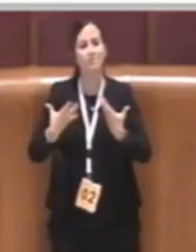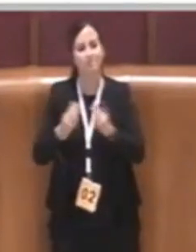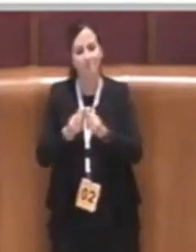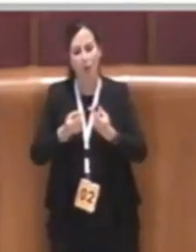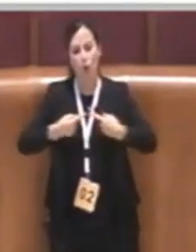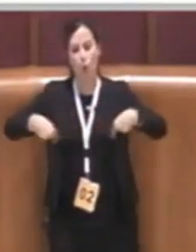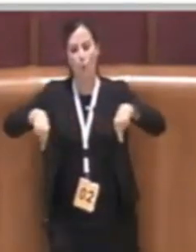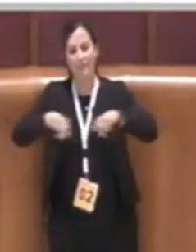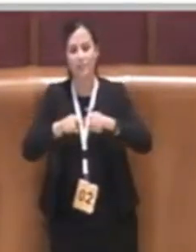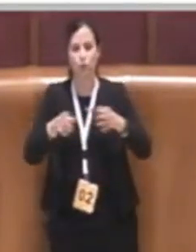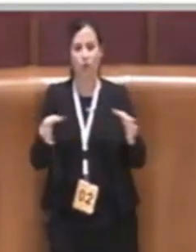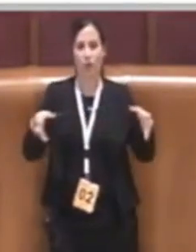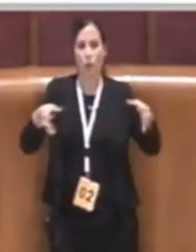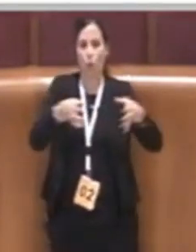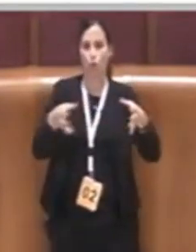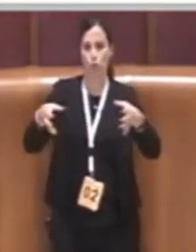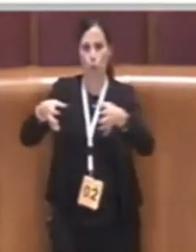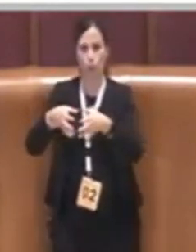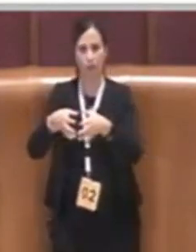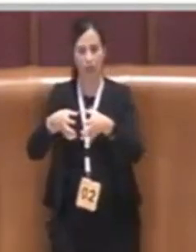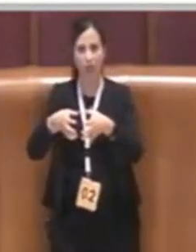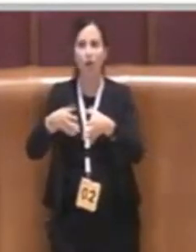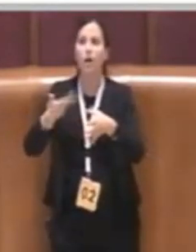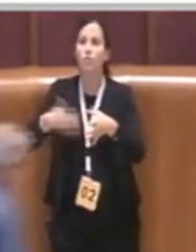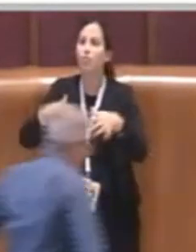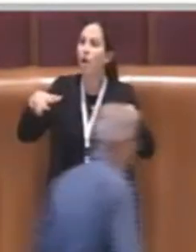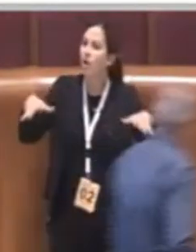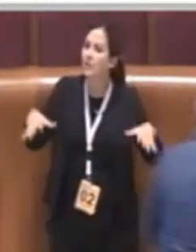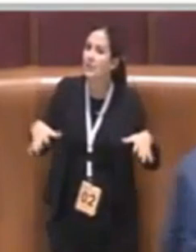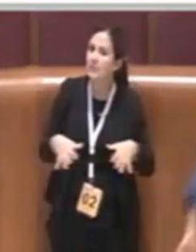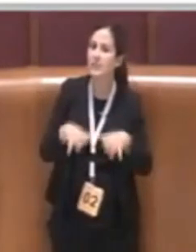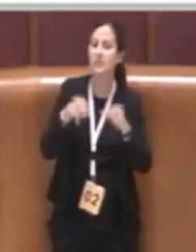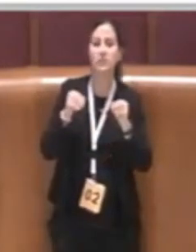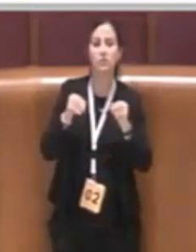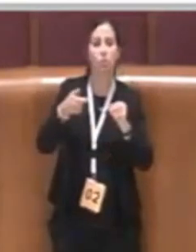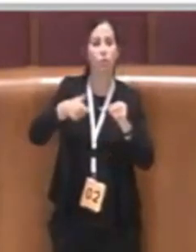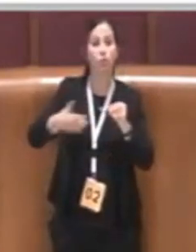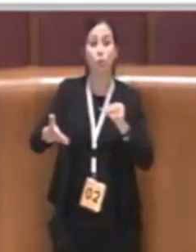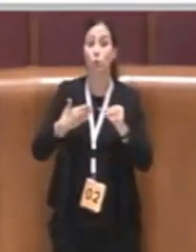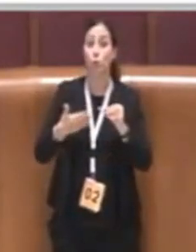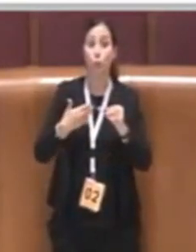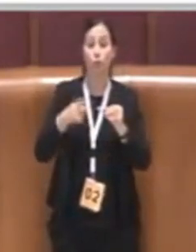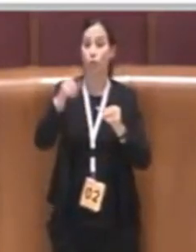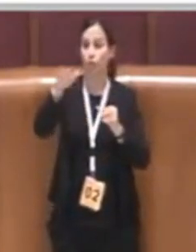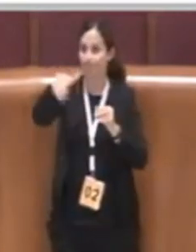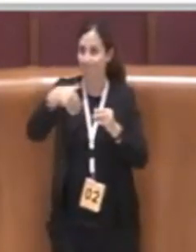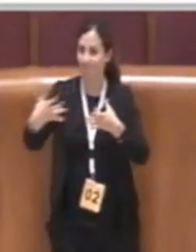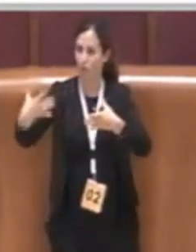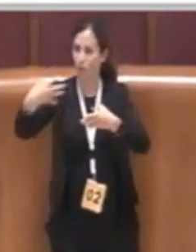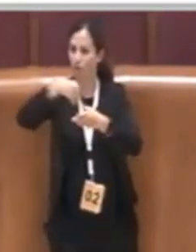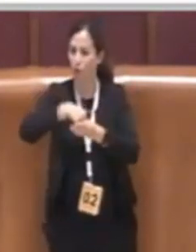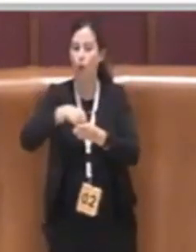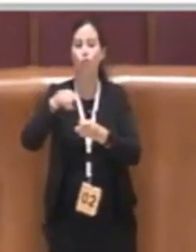avuto inizio perché abbiamo da subito coinvolto il vice direttore Botta in questo lavoro.